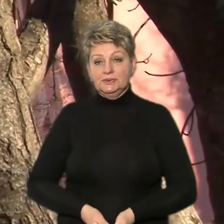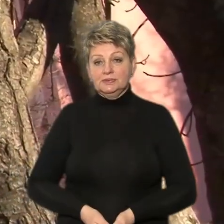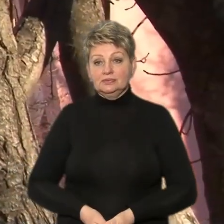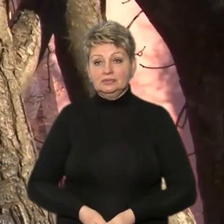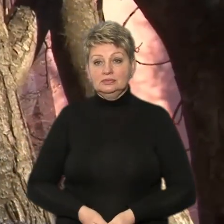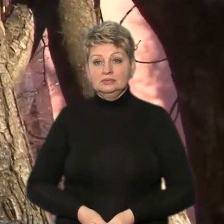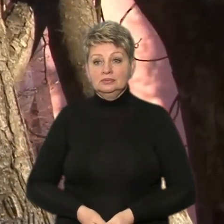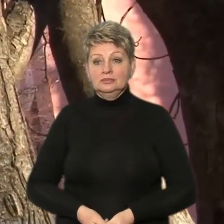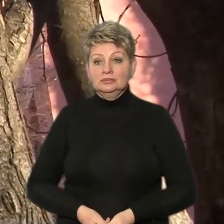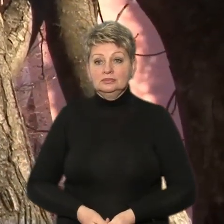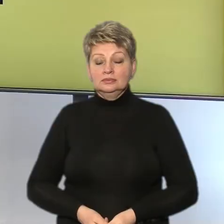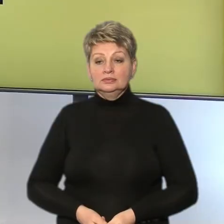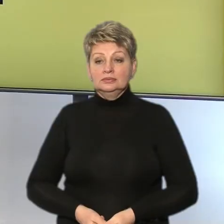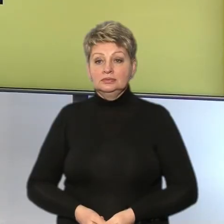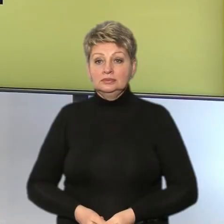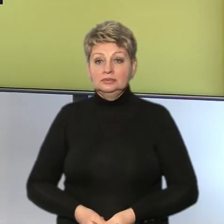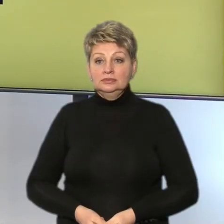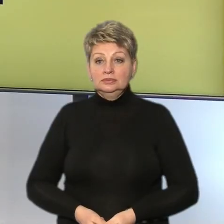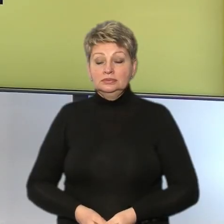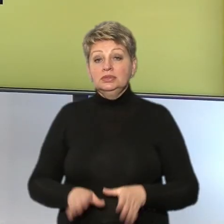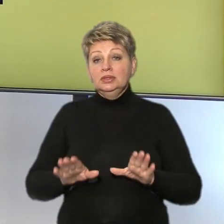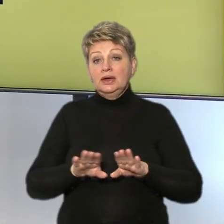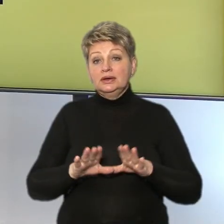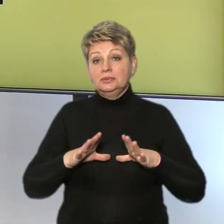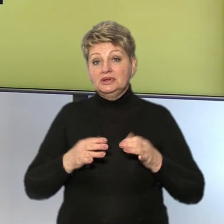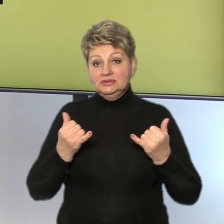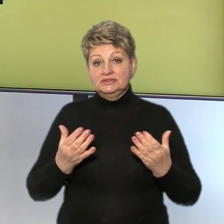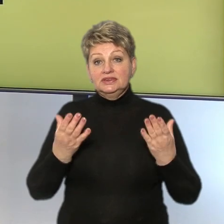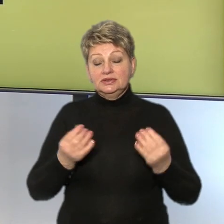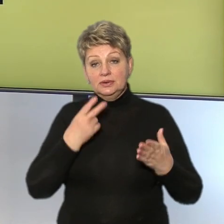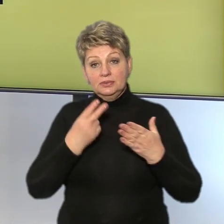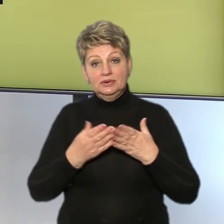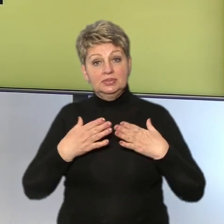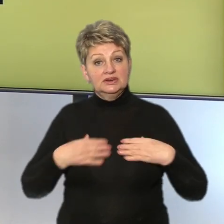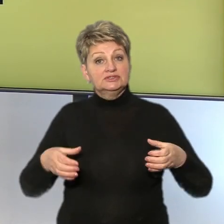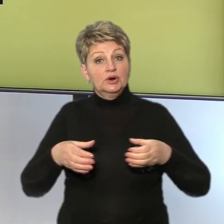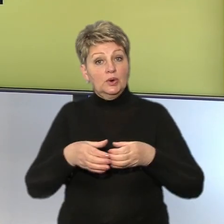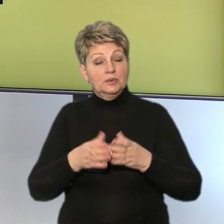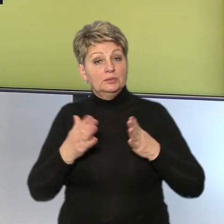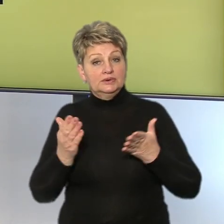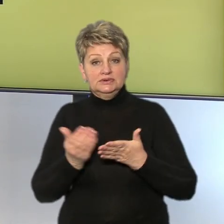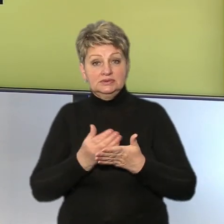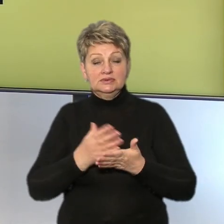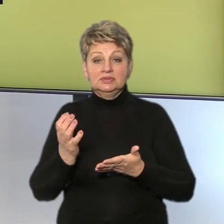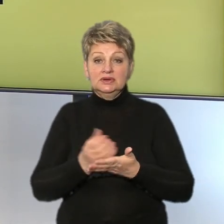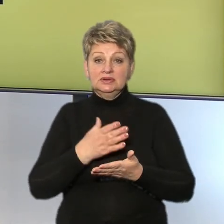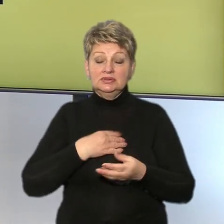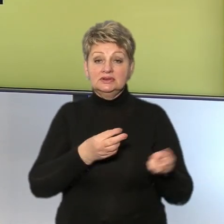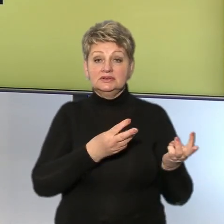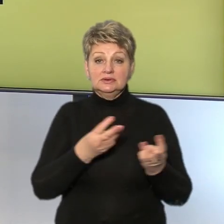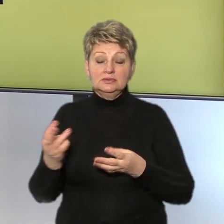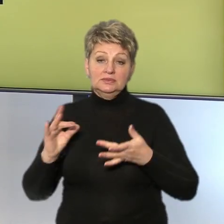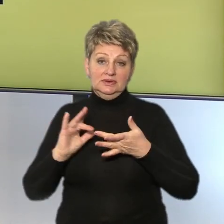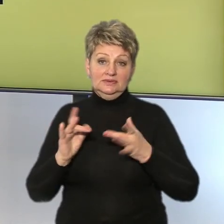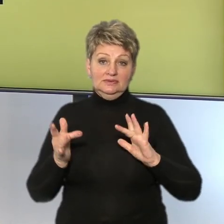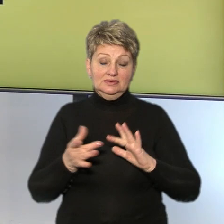Суспільне. Новини. Черкаси. Таким цей день побачила команда Суспільного Черкаси. Більше новин знайдете на нашому сайті та у